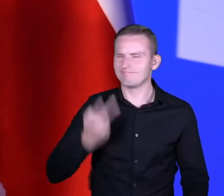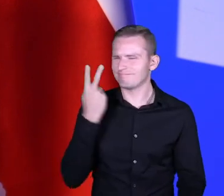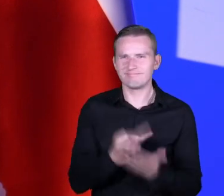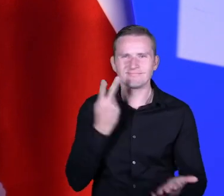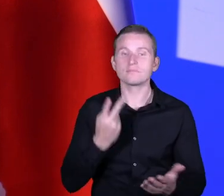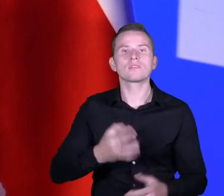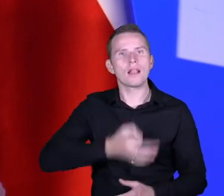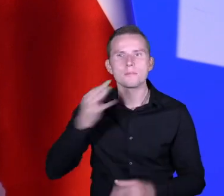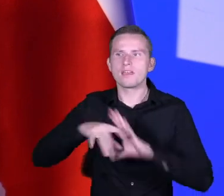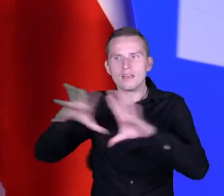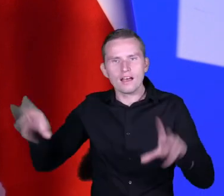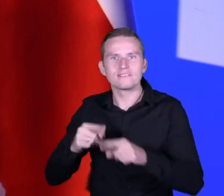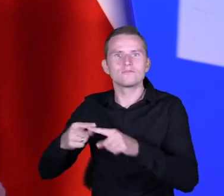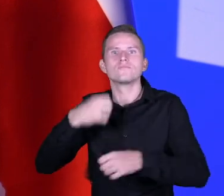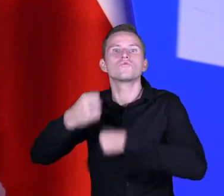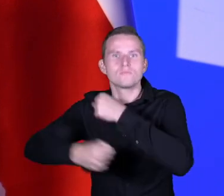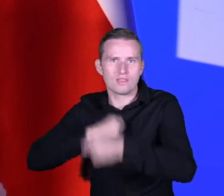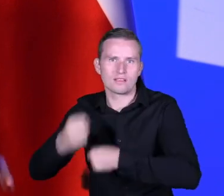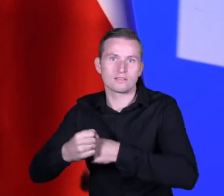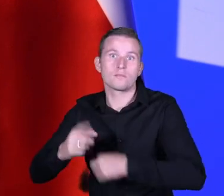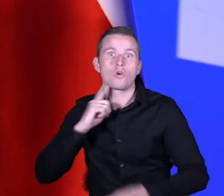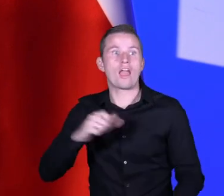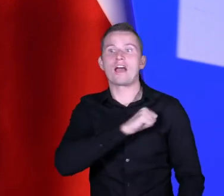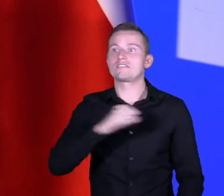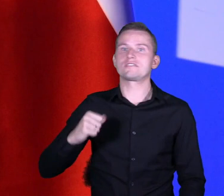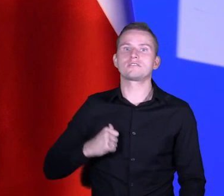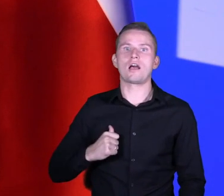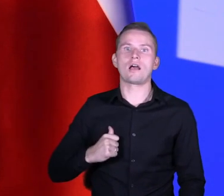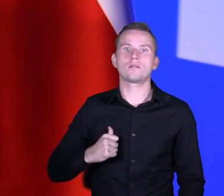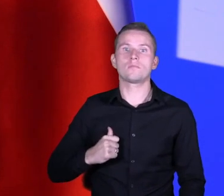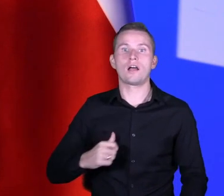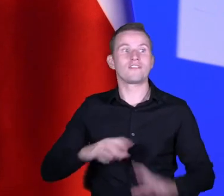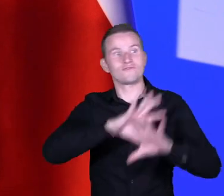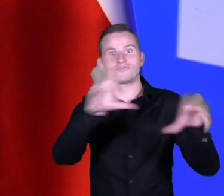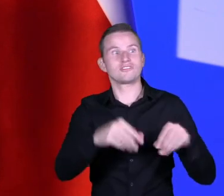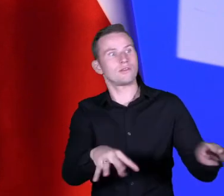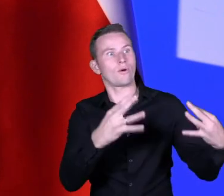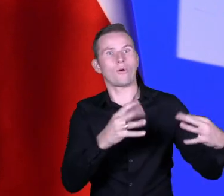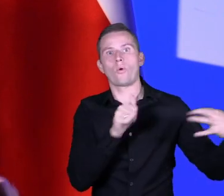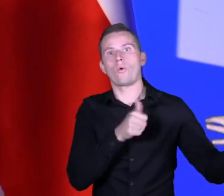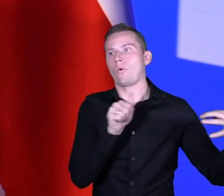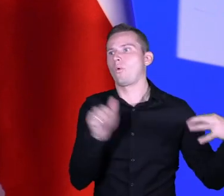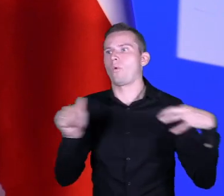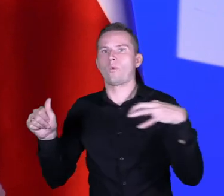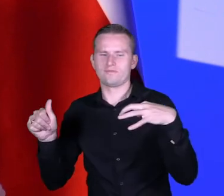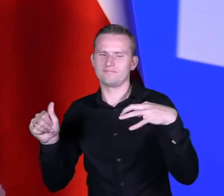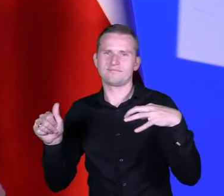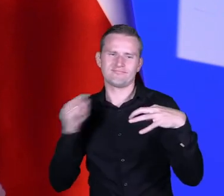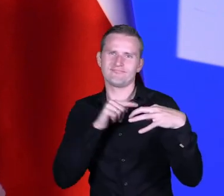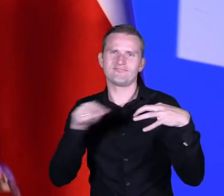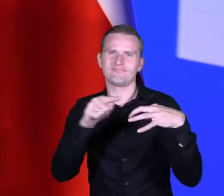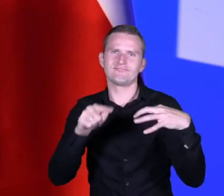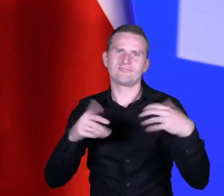niestety jest prawda, ale faktycznie, żeby przyjrzeć się temu i starać się rozwijać te kompetencje, które pomogą